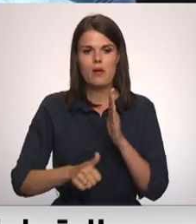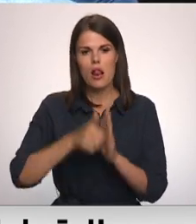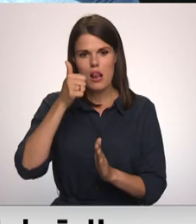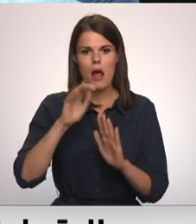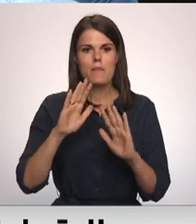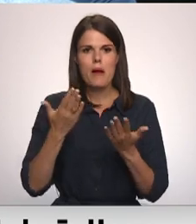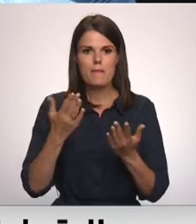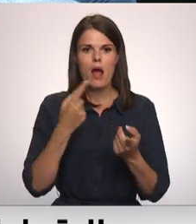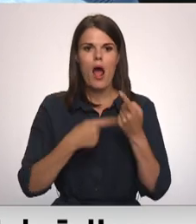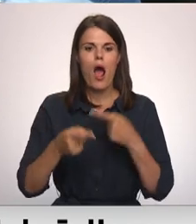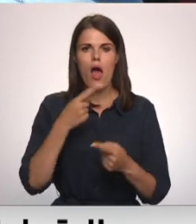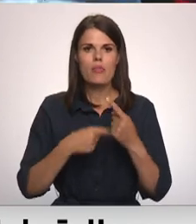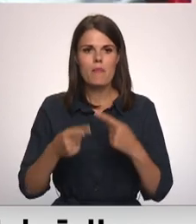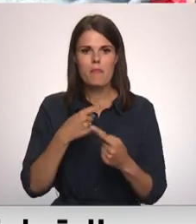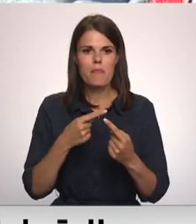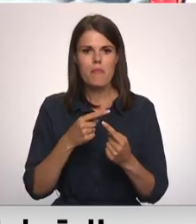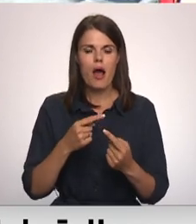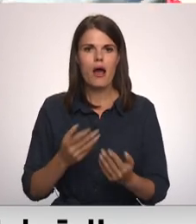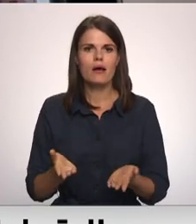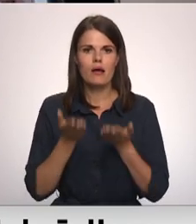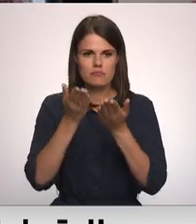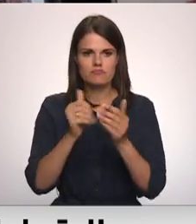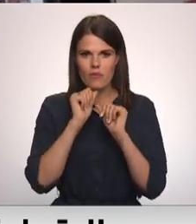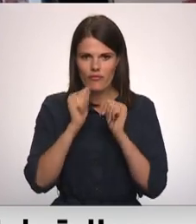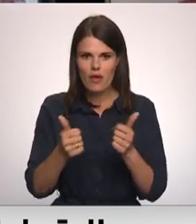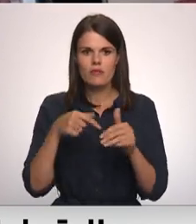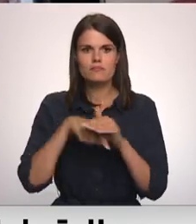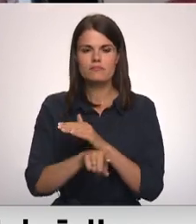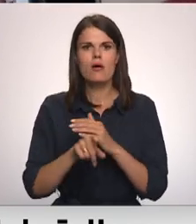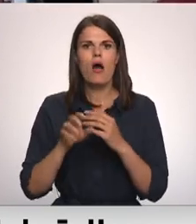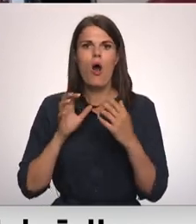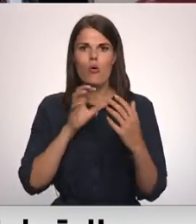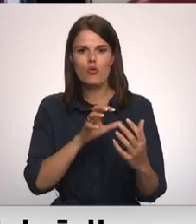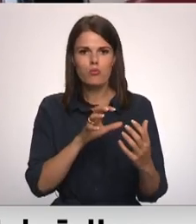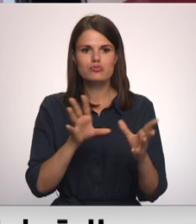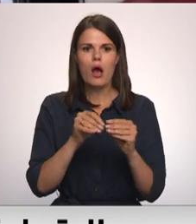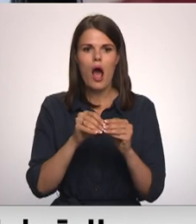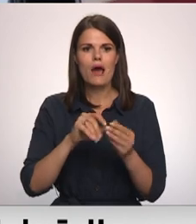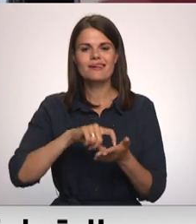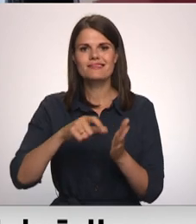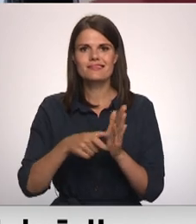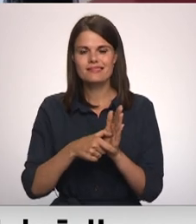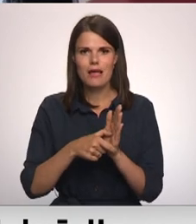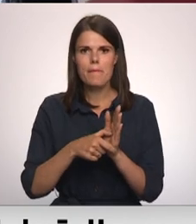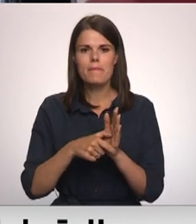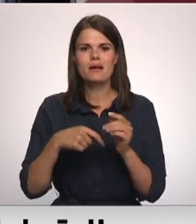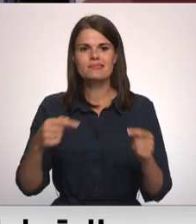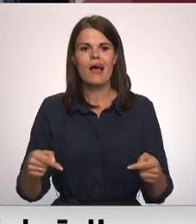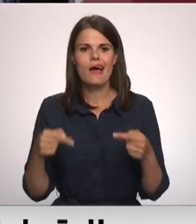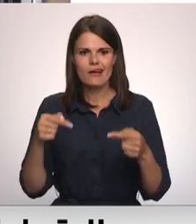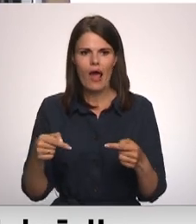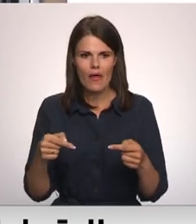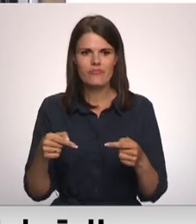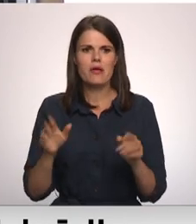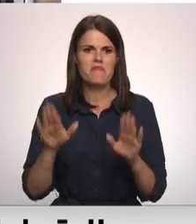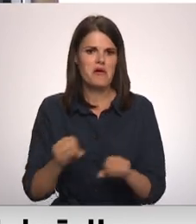aiztaisīt platformu nav iespējams. Iekļūt autobusā ar tā saucamajiem iztaps ratiņiem, kam pielikts vilceis var pāris minūtēs.